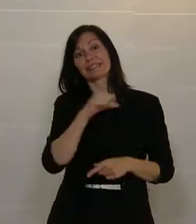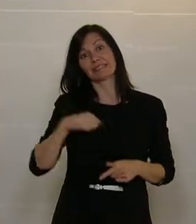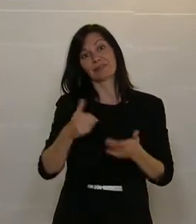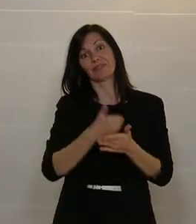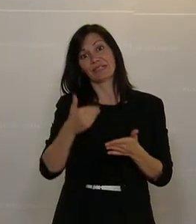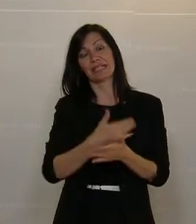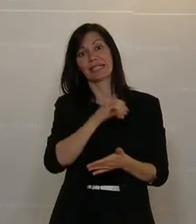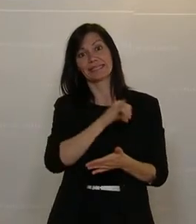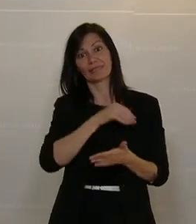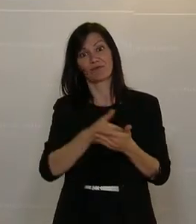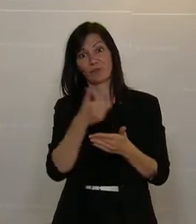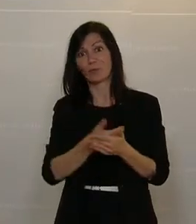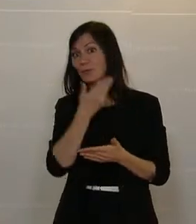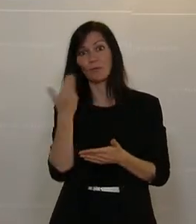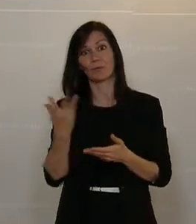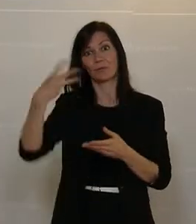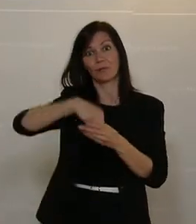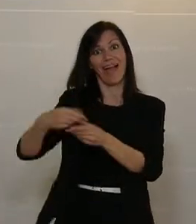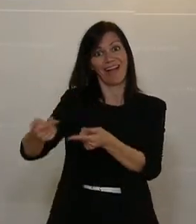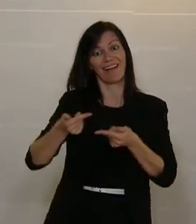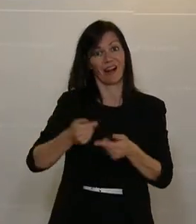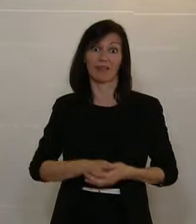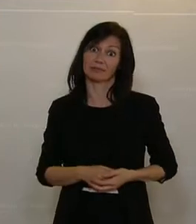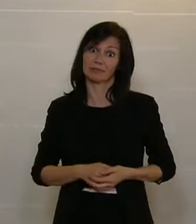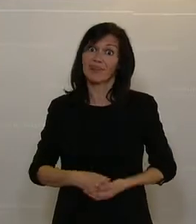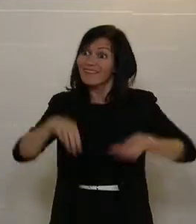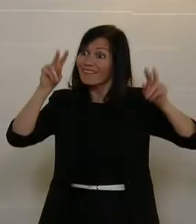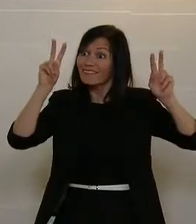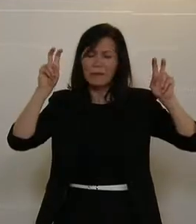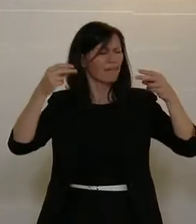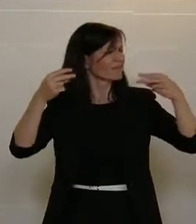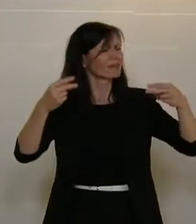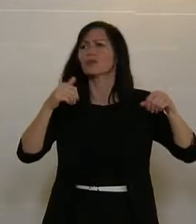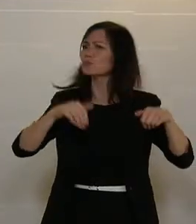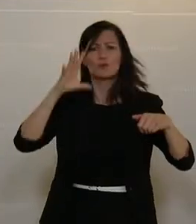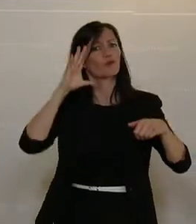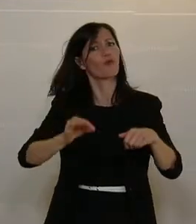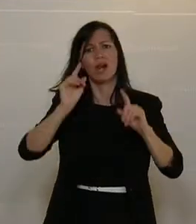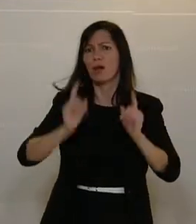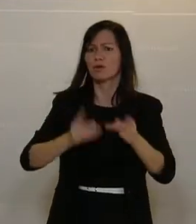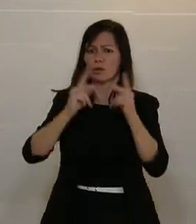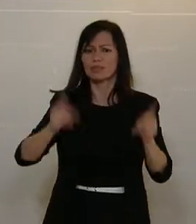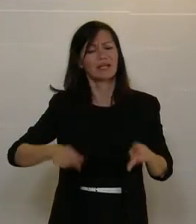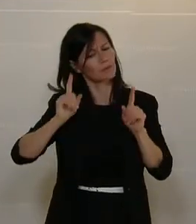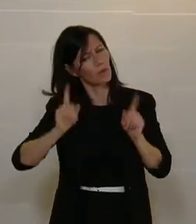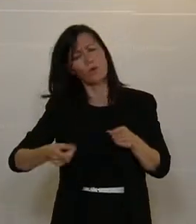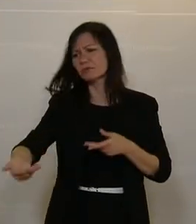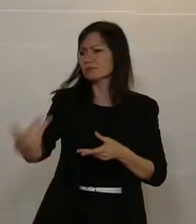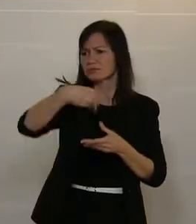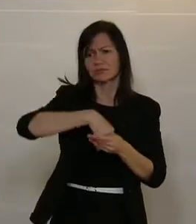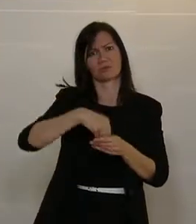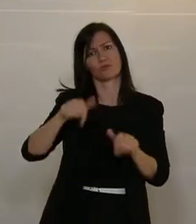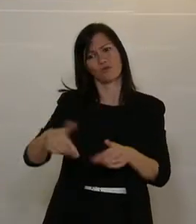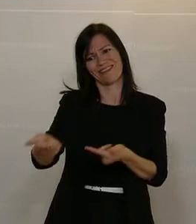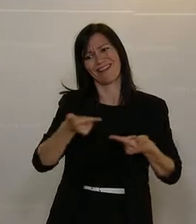Interessesvertretungen. Gerade bei so einem wichtigen Thema muss hier von Anfang an eine Einbindung erfolgen. Ich sehe das auch ganz